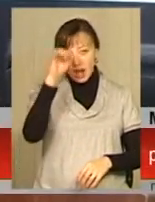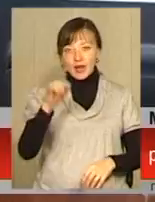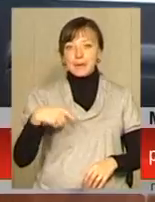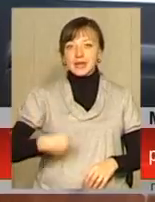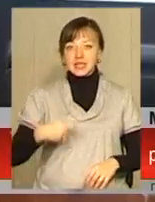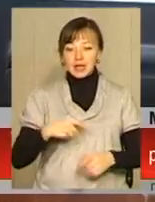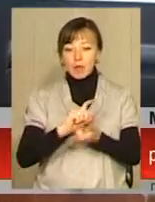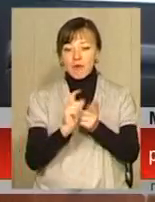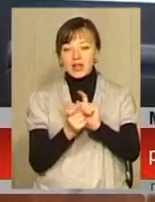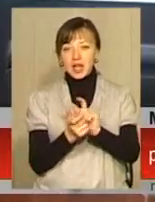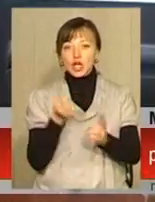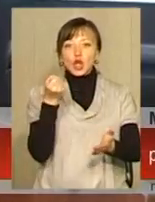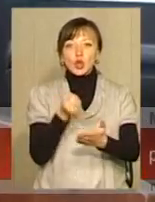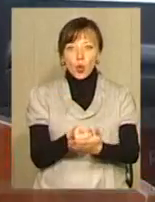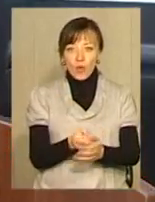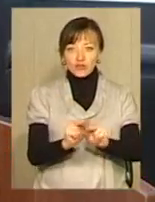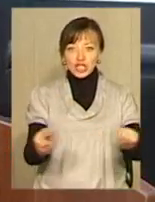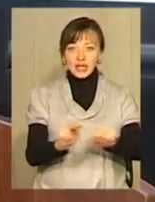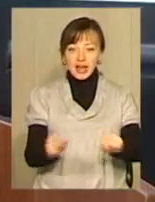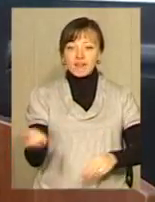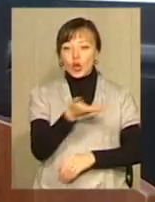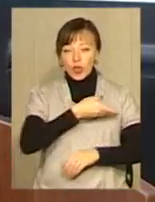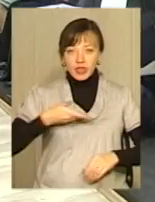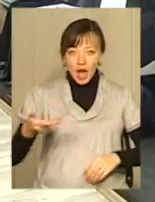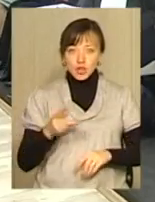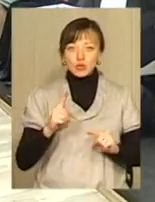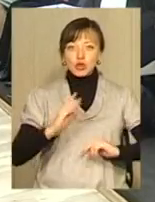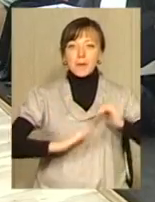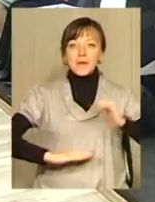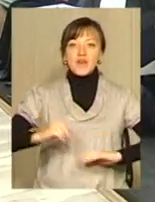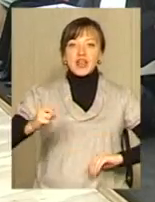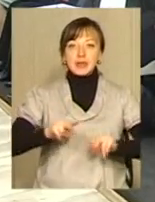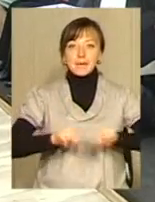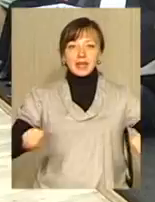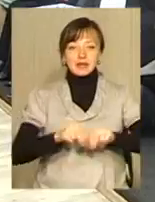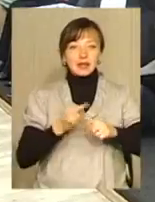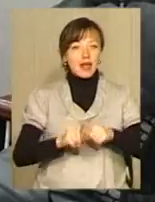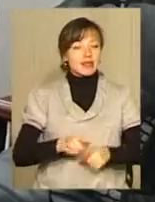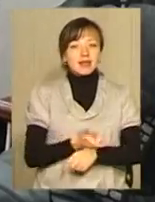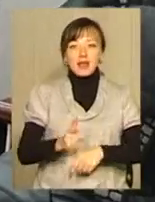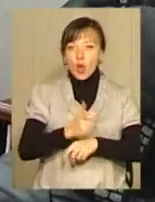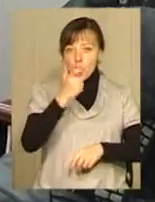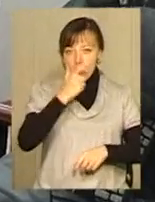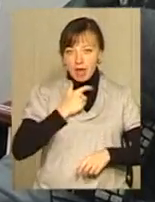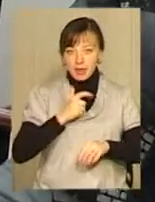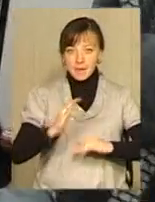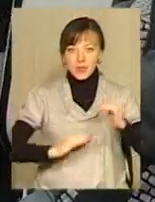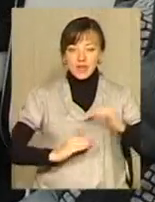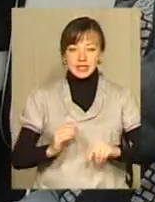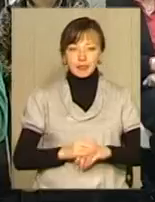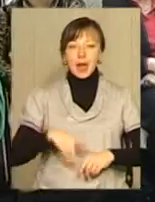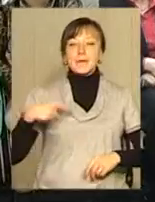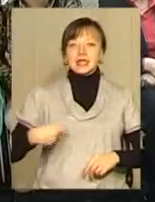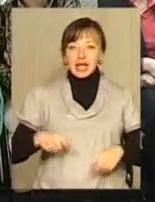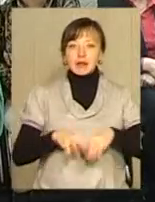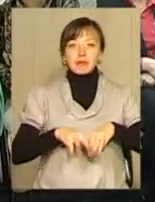вчителів, до нас, до педагогів, тому що професія педагогів – це саме гуманна. Президент і профільний міністр проблеми